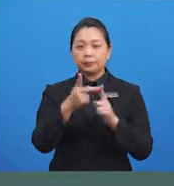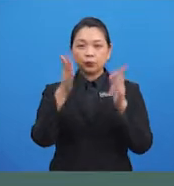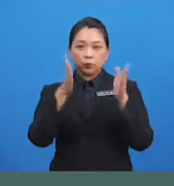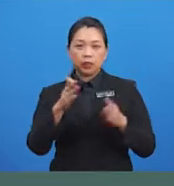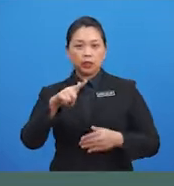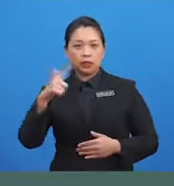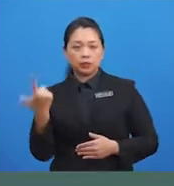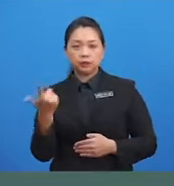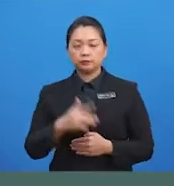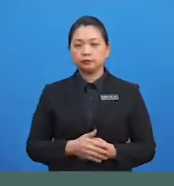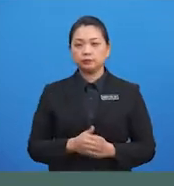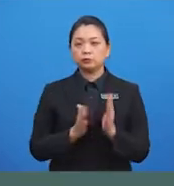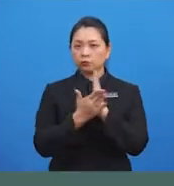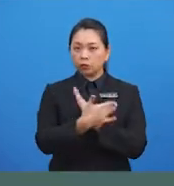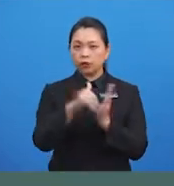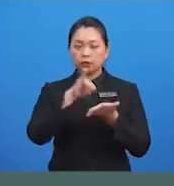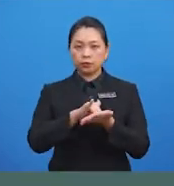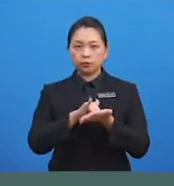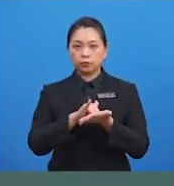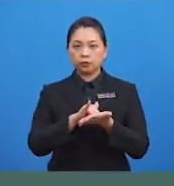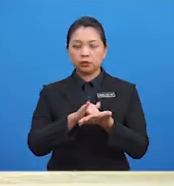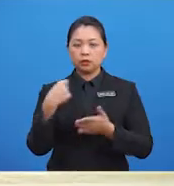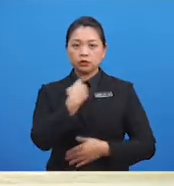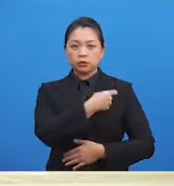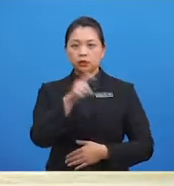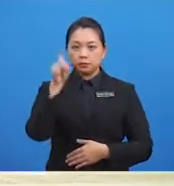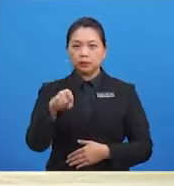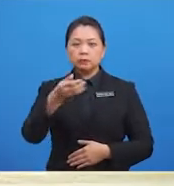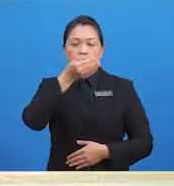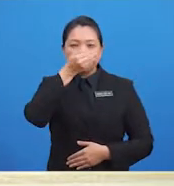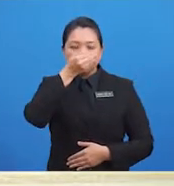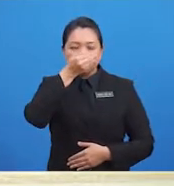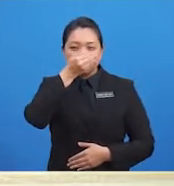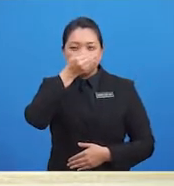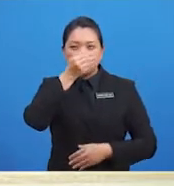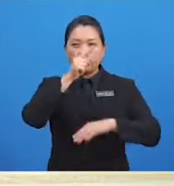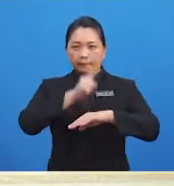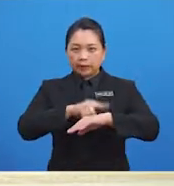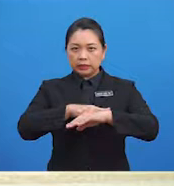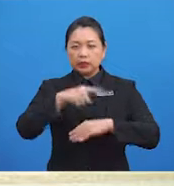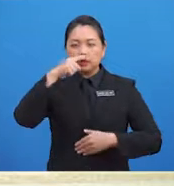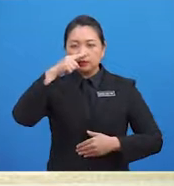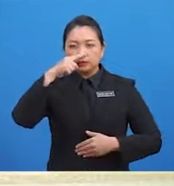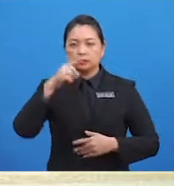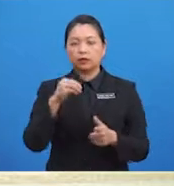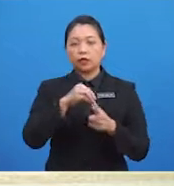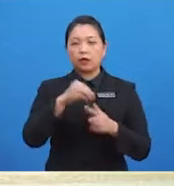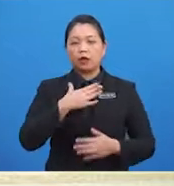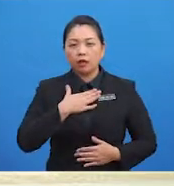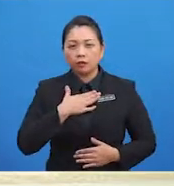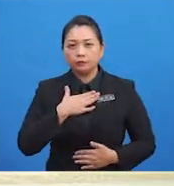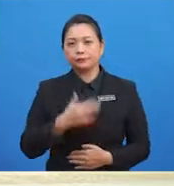atau batuk Seterusnya, kita perlu bersihkan telinga kita